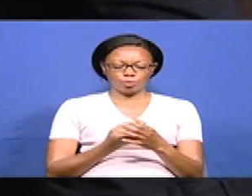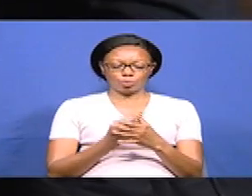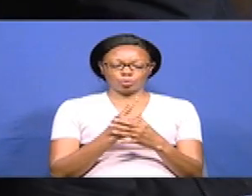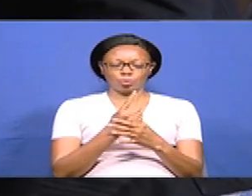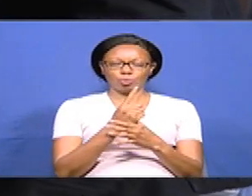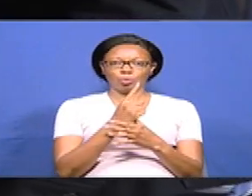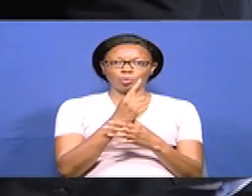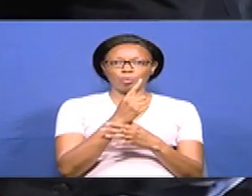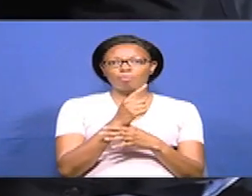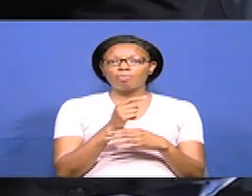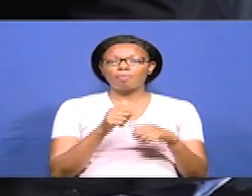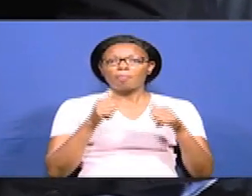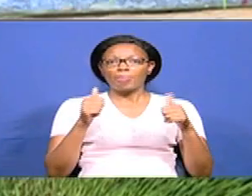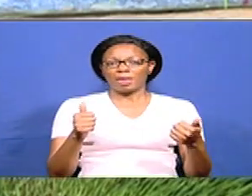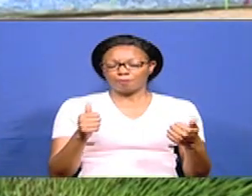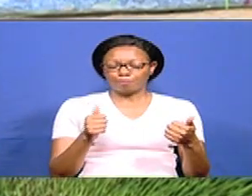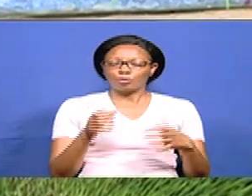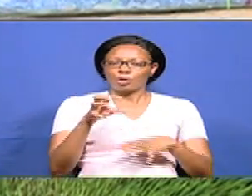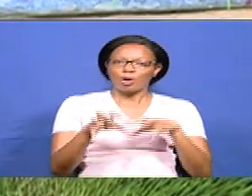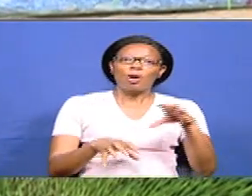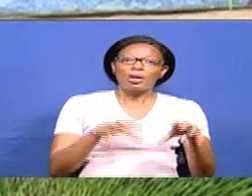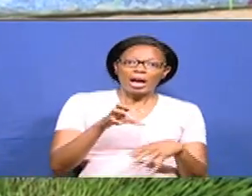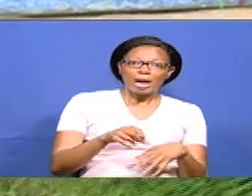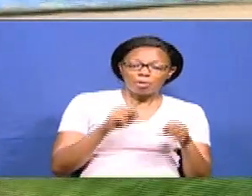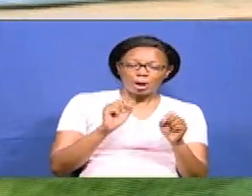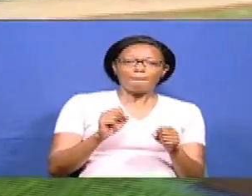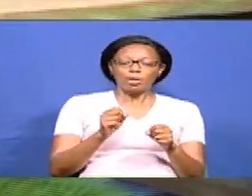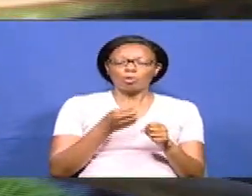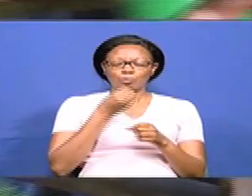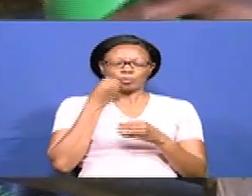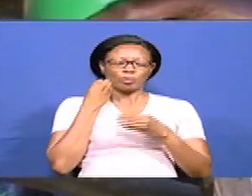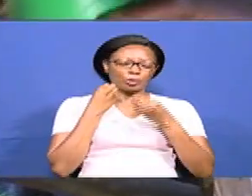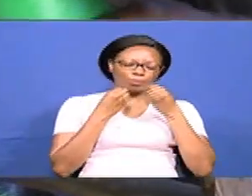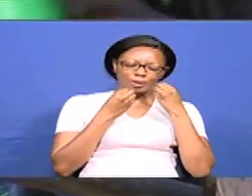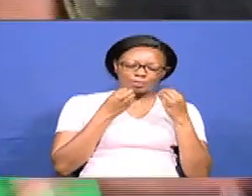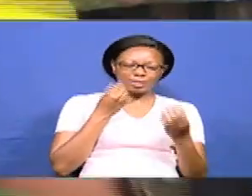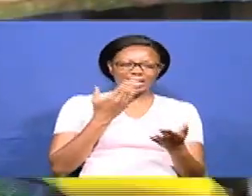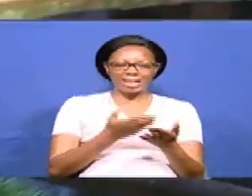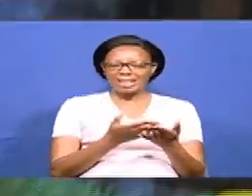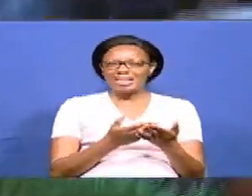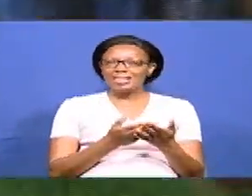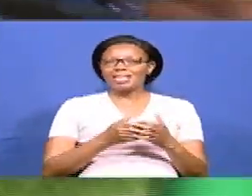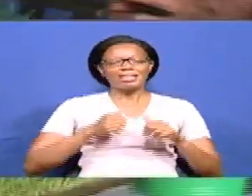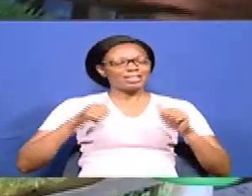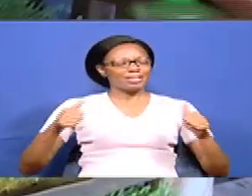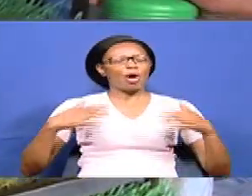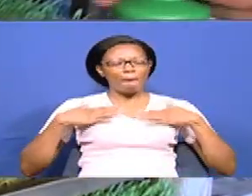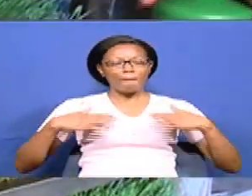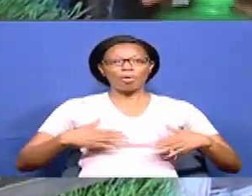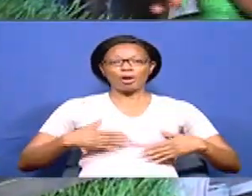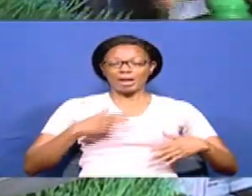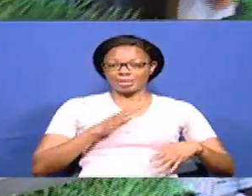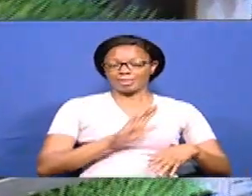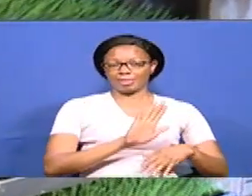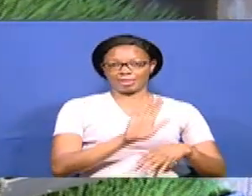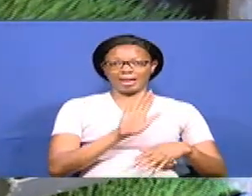na kwa kiwango kinachustahili. Mnyama yoyote yule anaweza kula chakulahiki na inamadini tele kwa mili